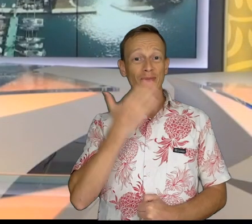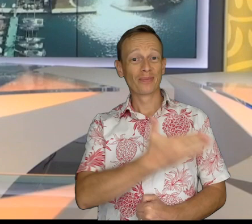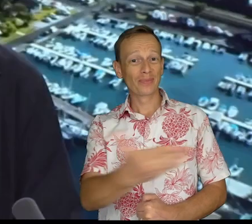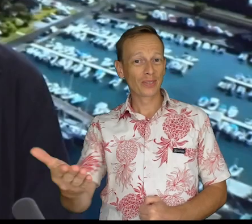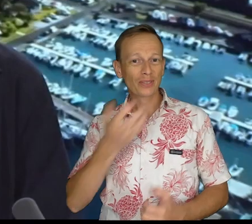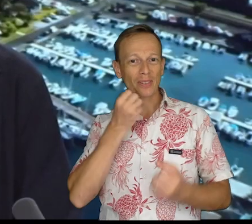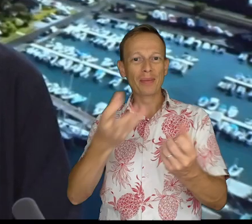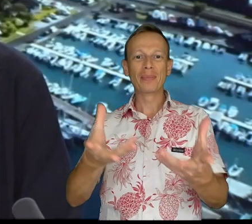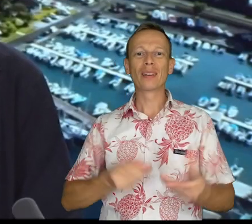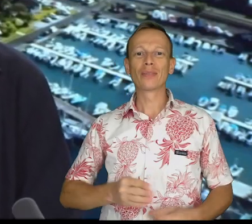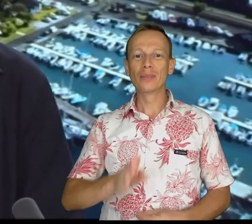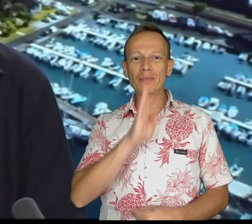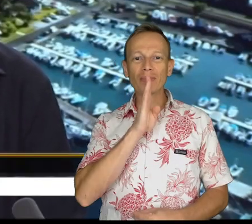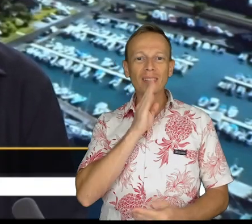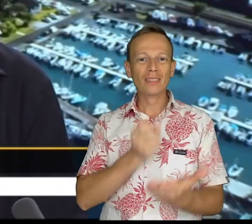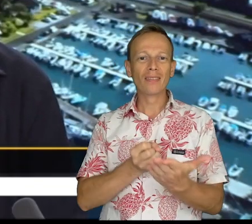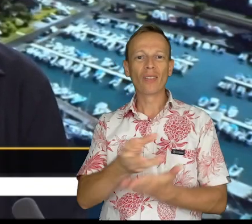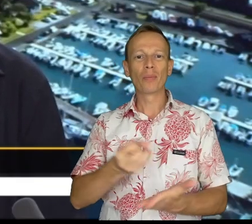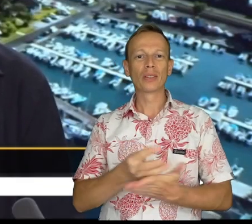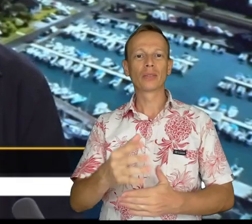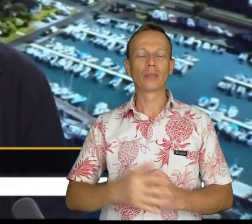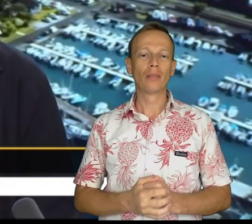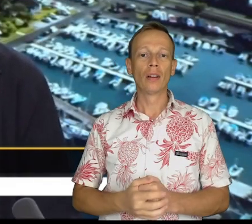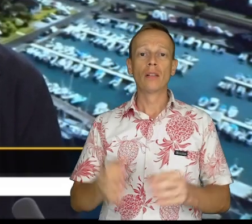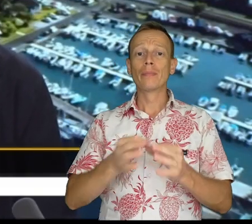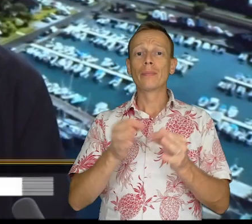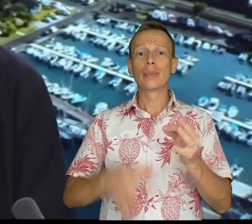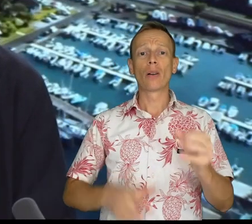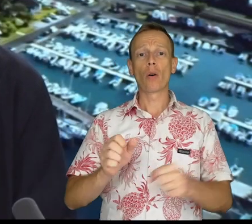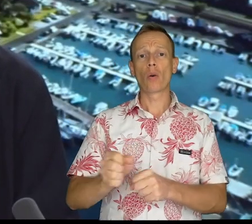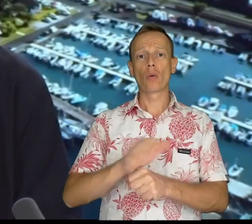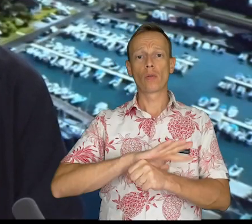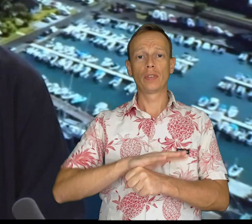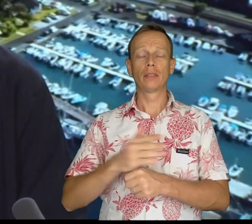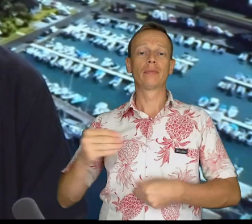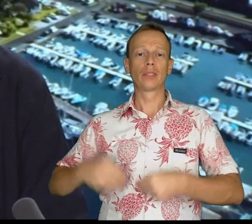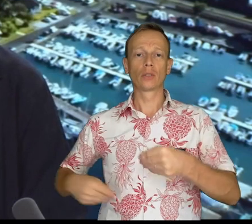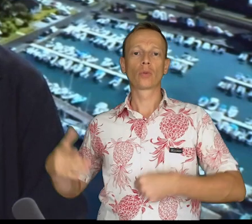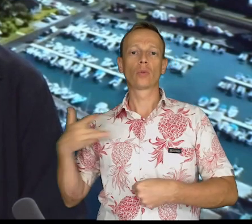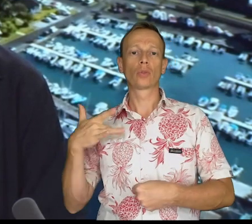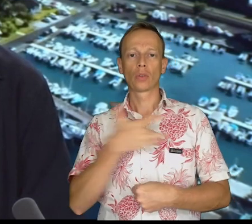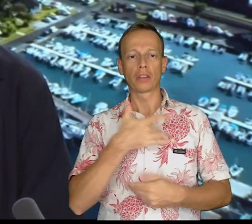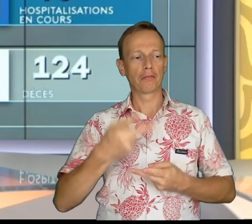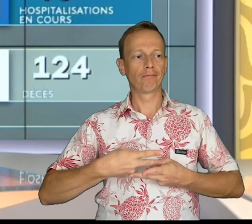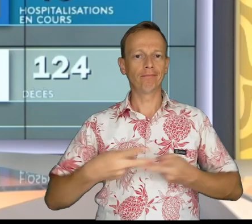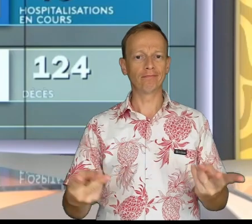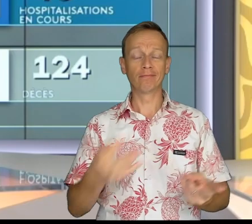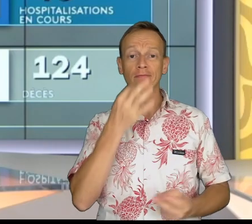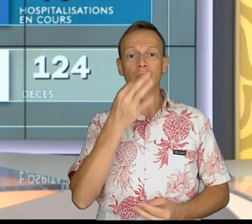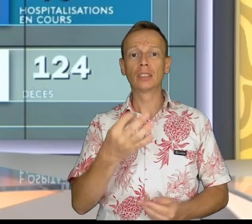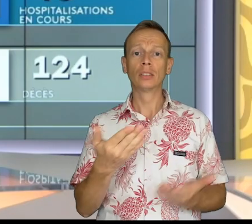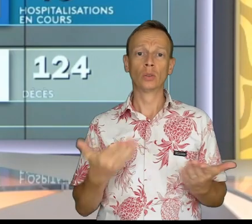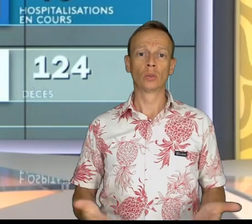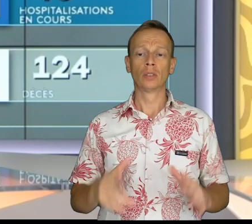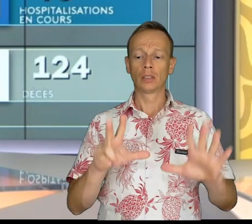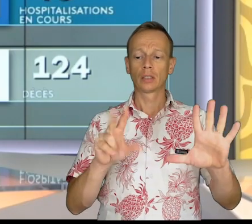Bonjour à tous et bienvenue dans votre édition de la mi-journée. Le bilan Covid du jour dévoilé par la Direction de la Santé fait état de